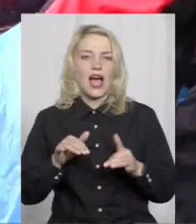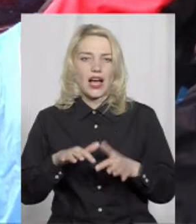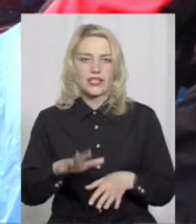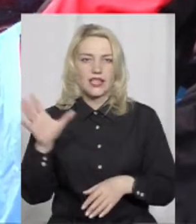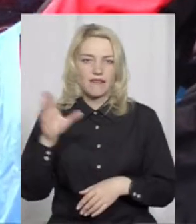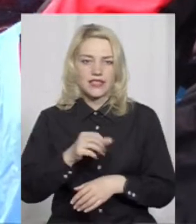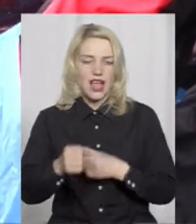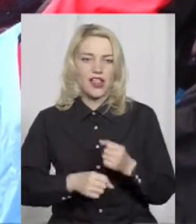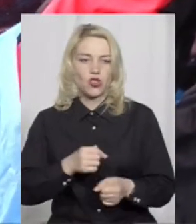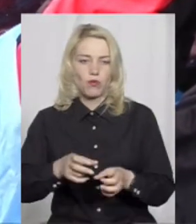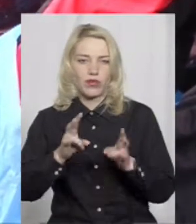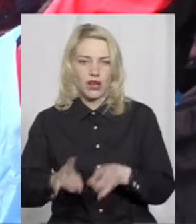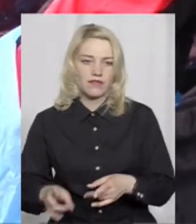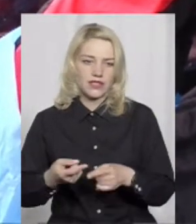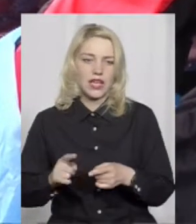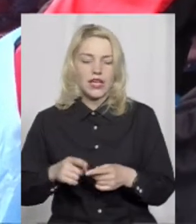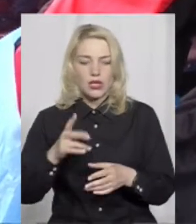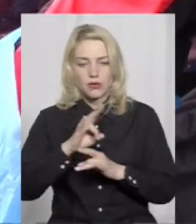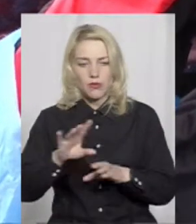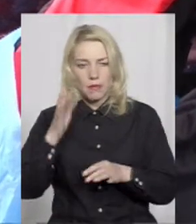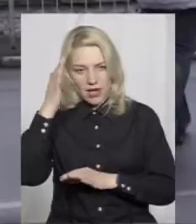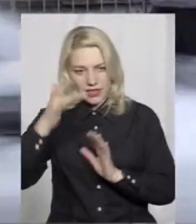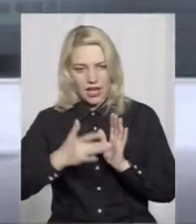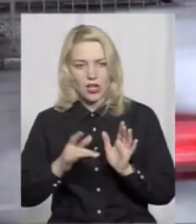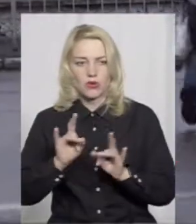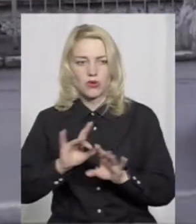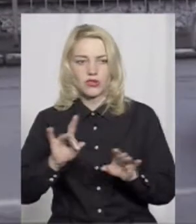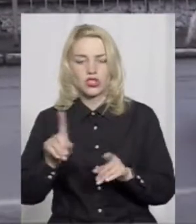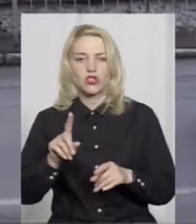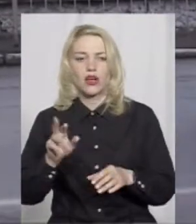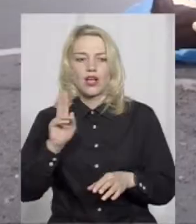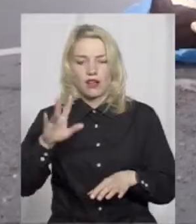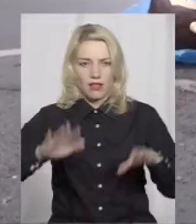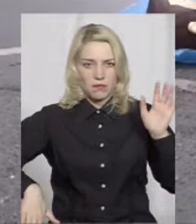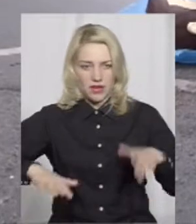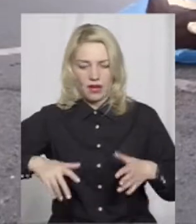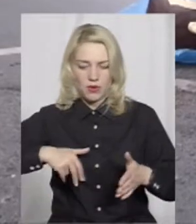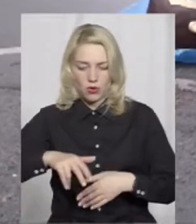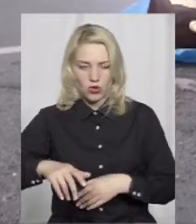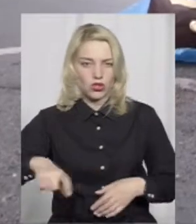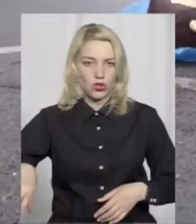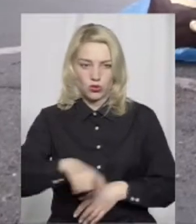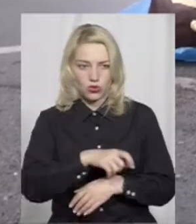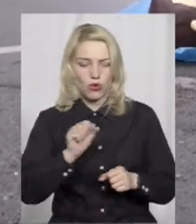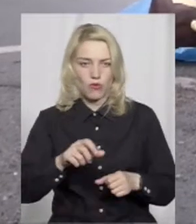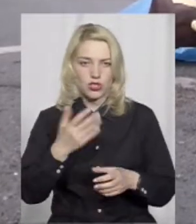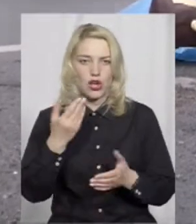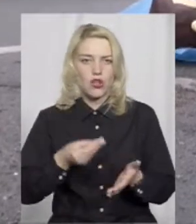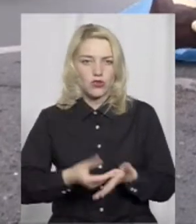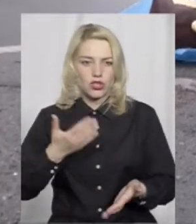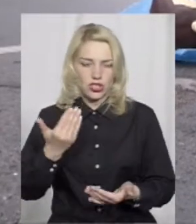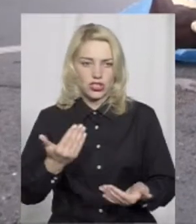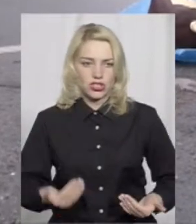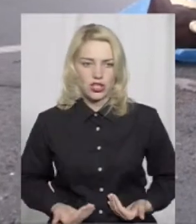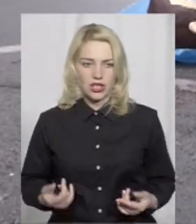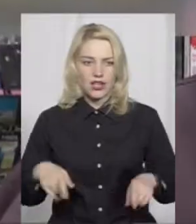мета – пояснити пішоходам, що переходити дорогу аби як може коштувати її життя. Самі ж хмельничани кажуть, такі флешмоби потрібно